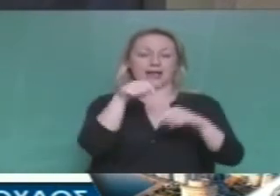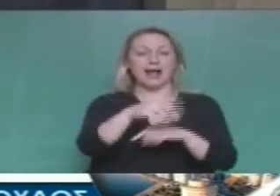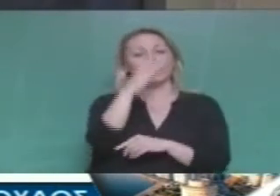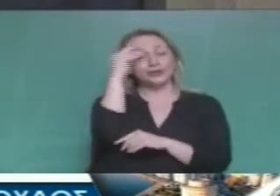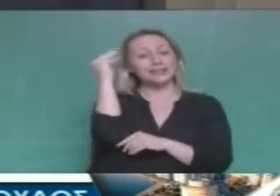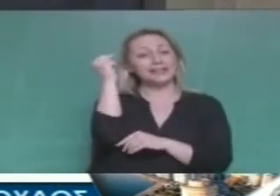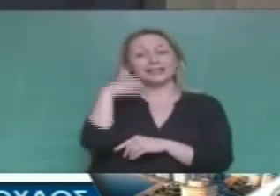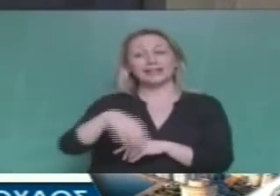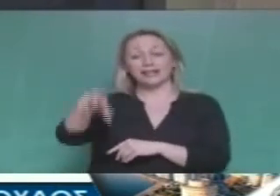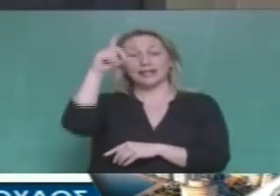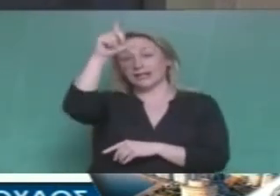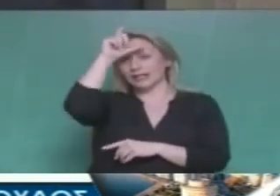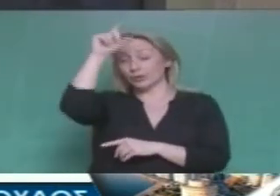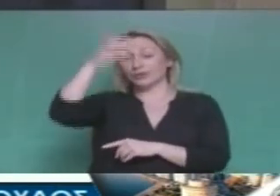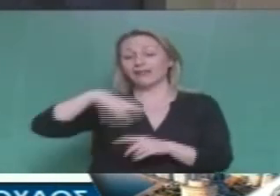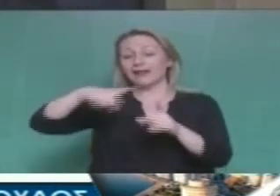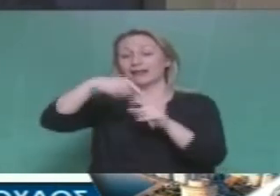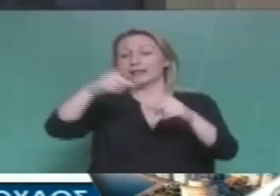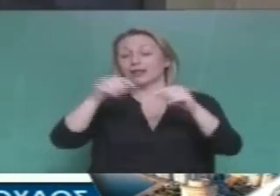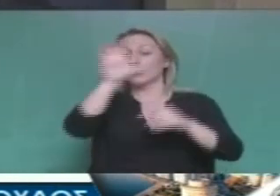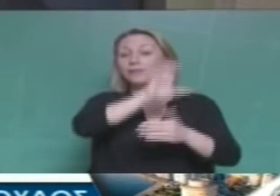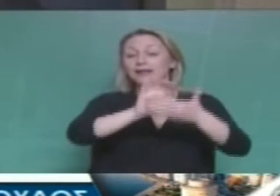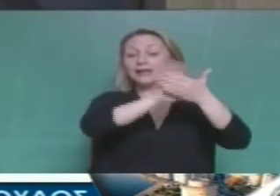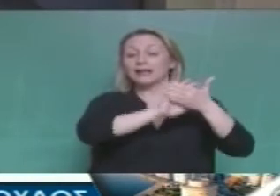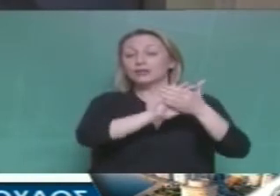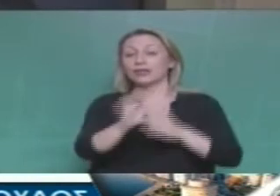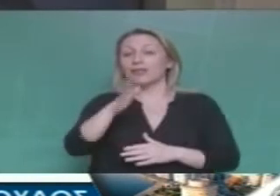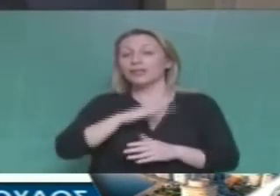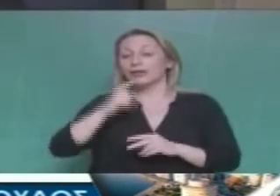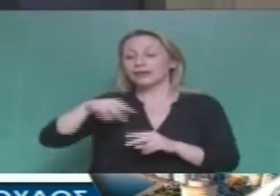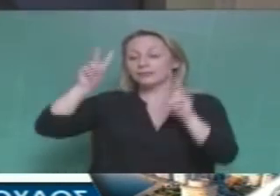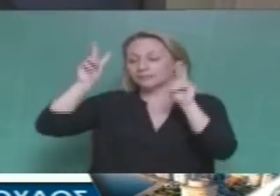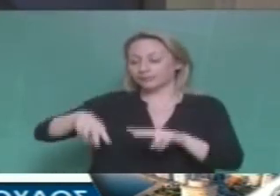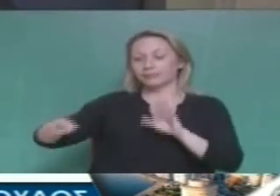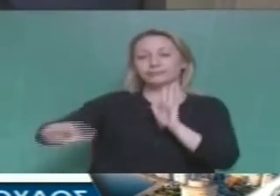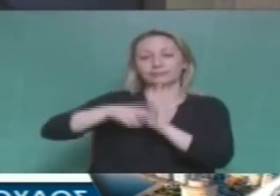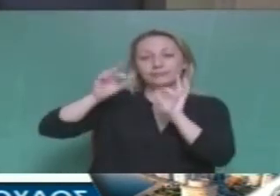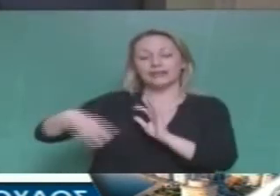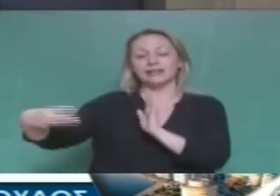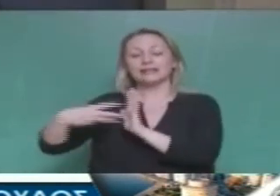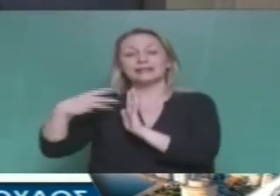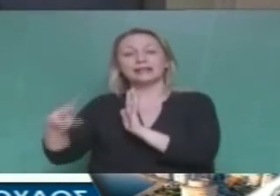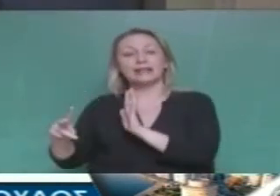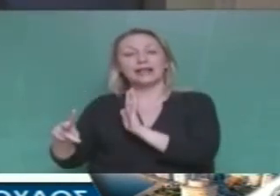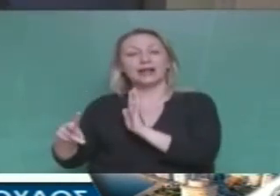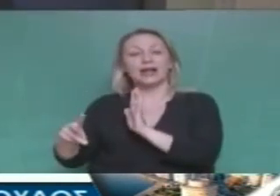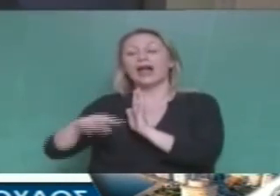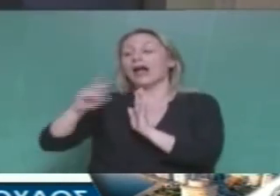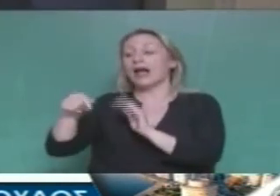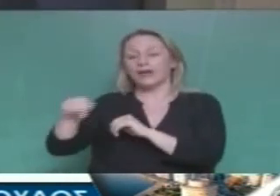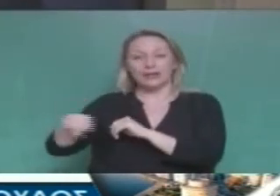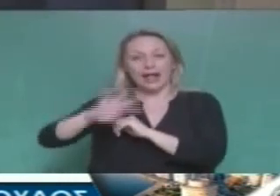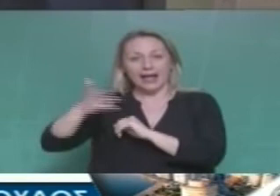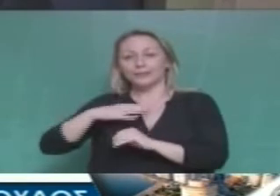απέτηση της Τουρκίας από τον ΝΑΤΟ και την Ευρωπαϊκή Ένωση να νομιμοποιήσουν την κατοχή της στη Συρία καταργεί στην πράξη την